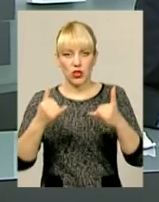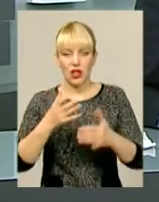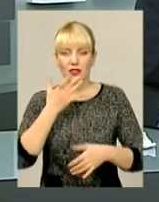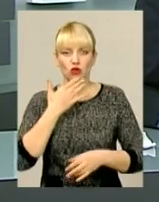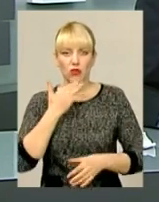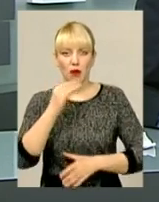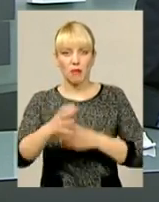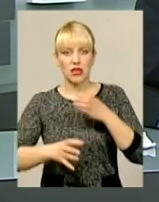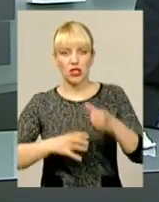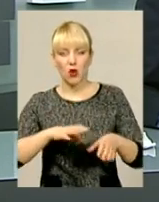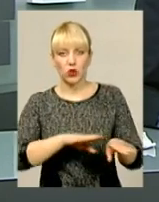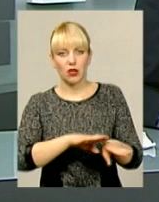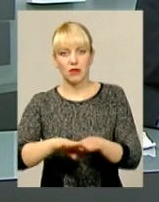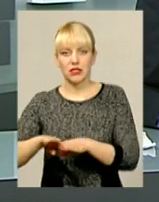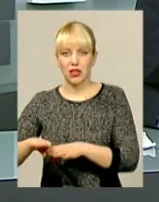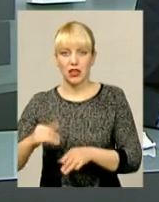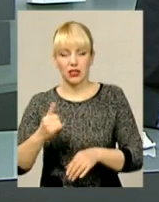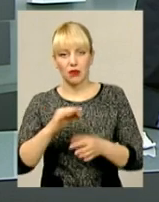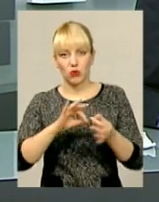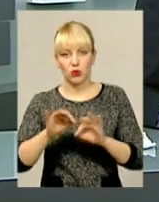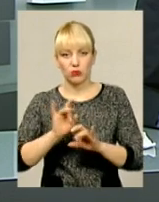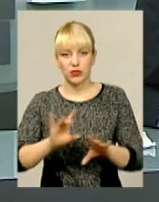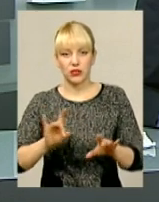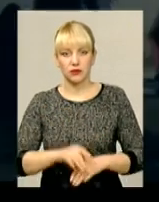міжнародними стандартами. Подробиці – далі.